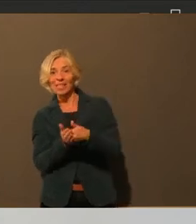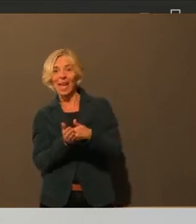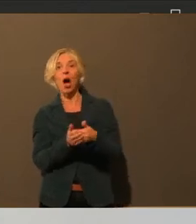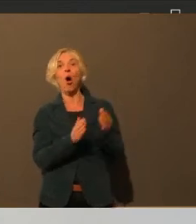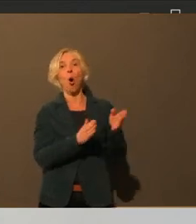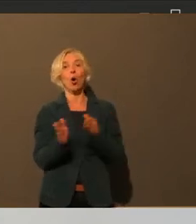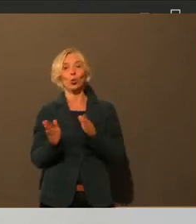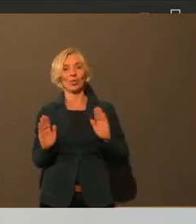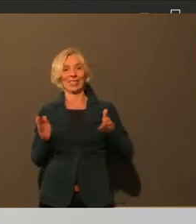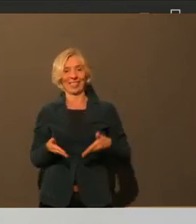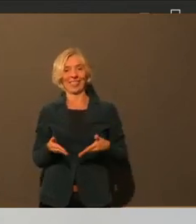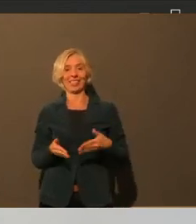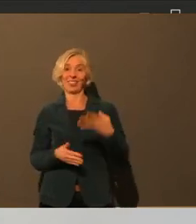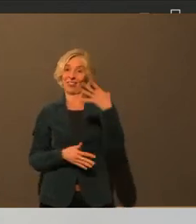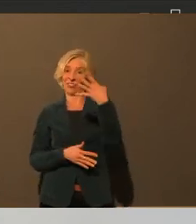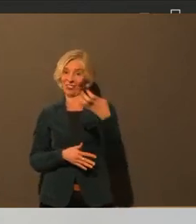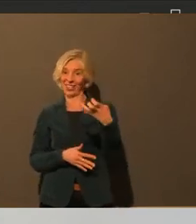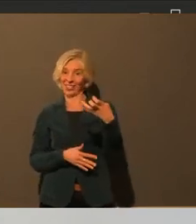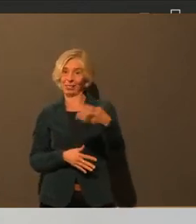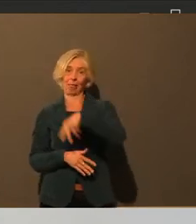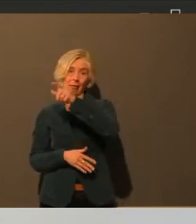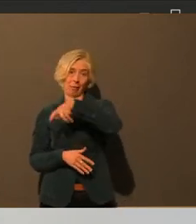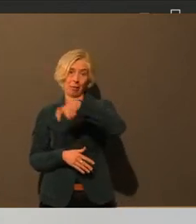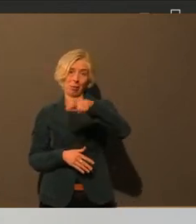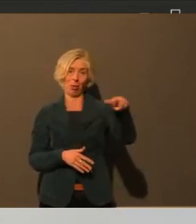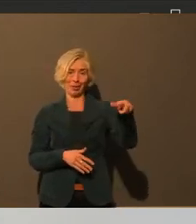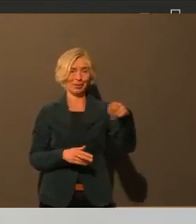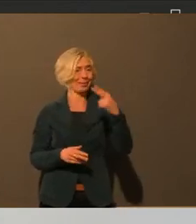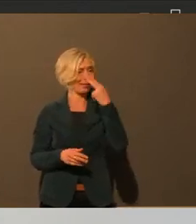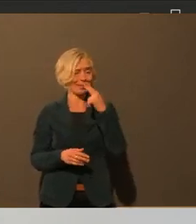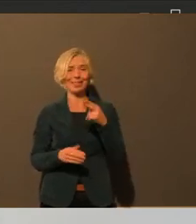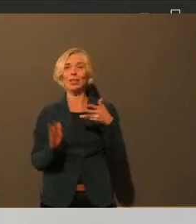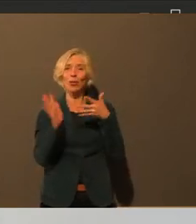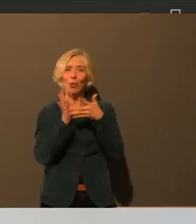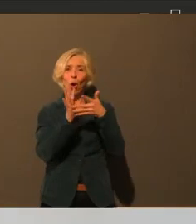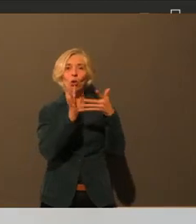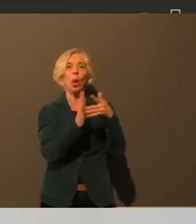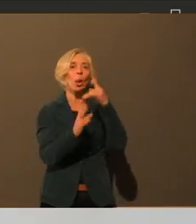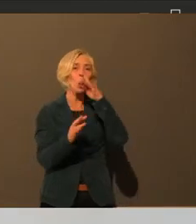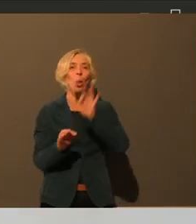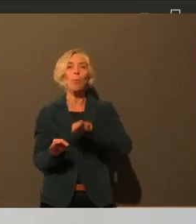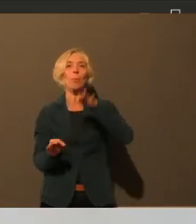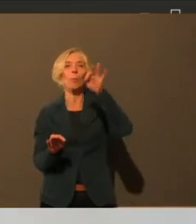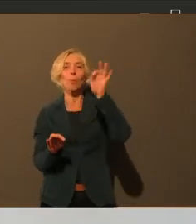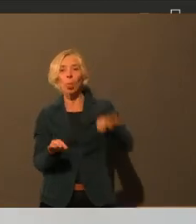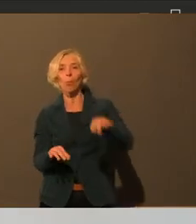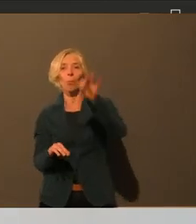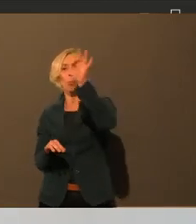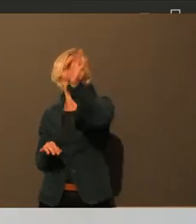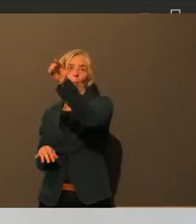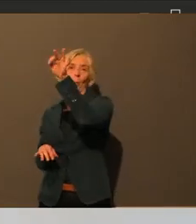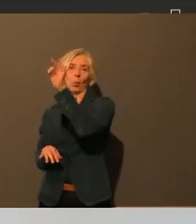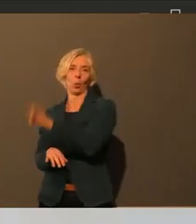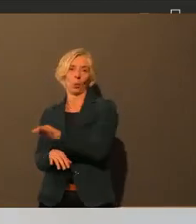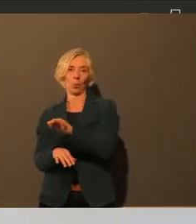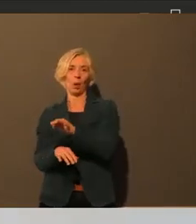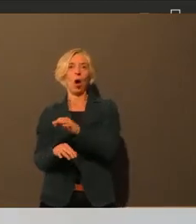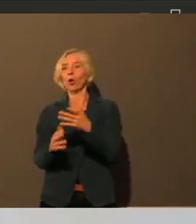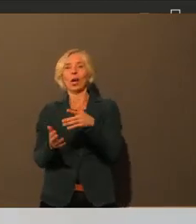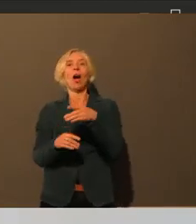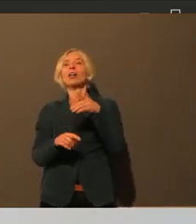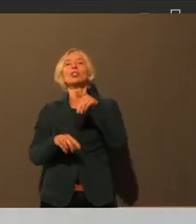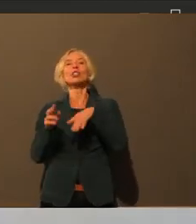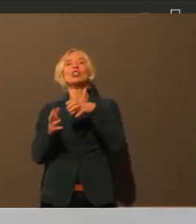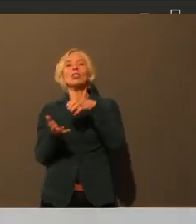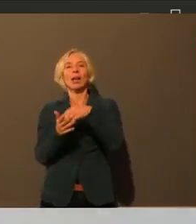Damit können Sie sich ausrechnen, das kann immer nur stichprobenartig sein, das kann auch nur schwerpunktmäßig in bestimmten Bereichen der Stadt sein. Und wir müssen da auch Schwerpunktsätze